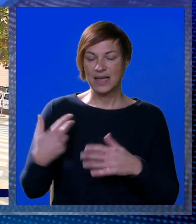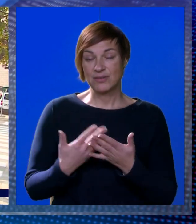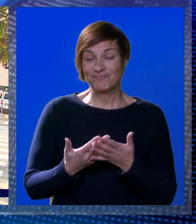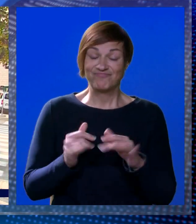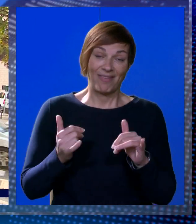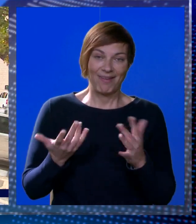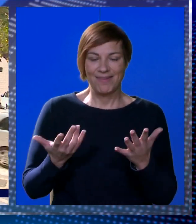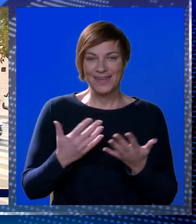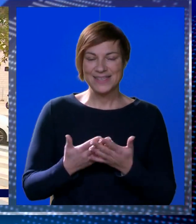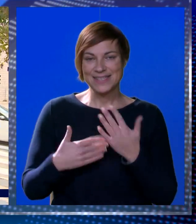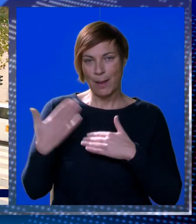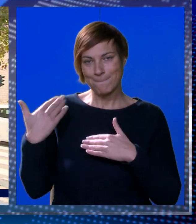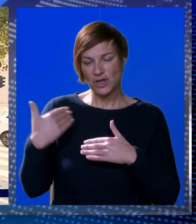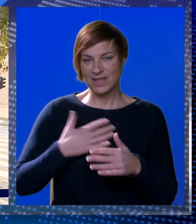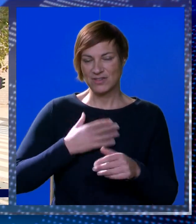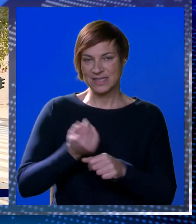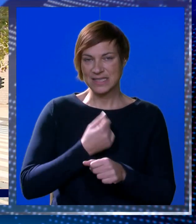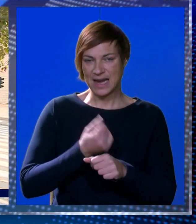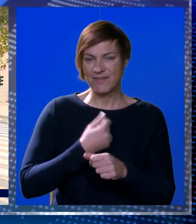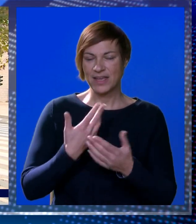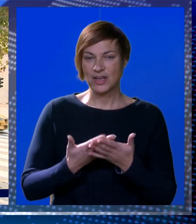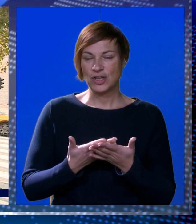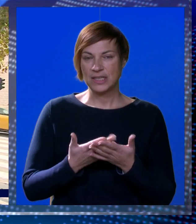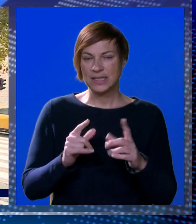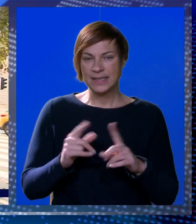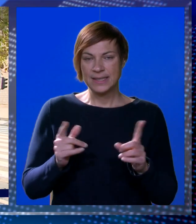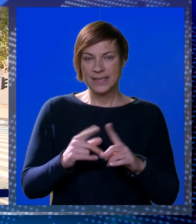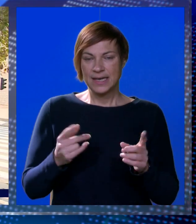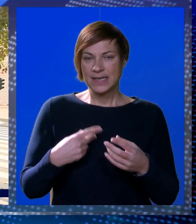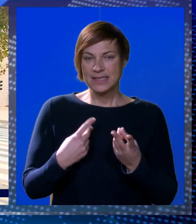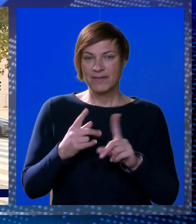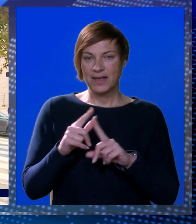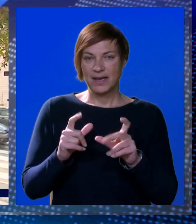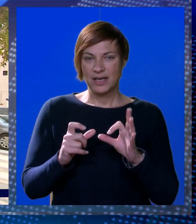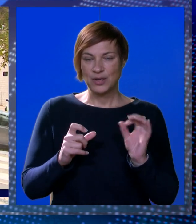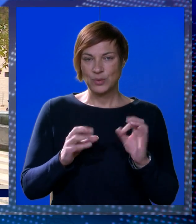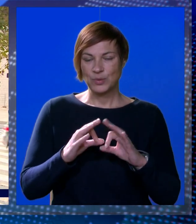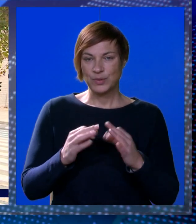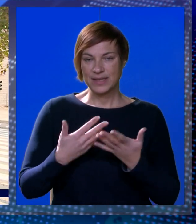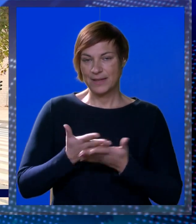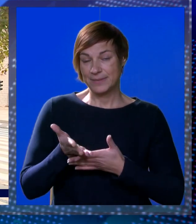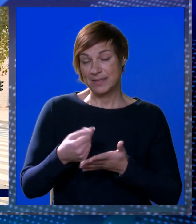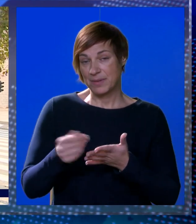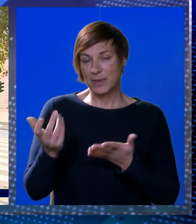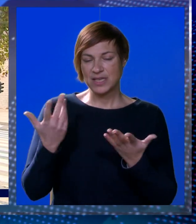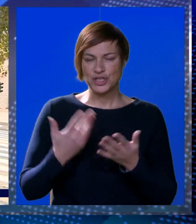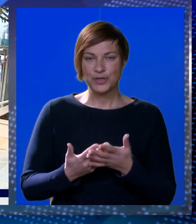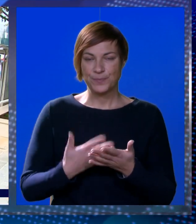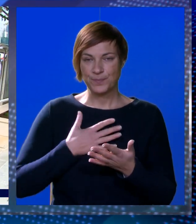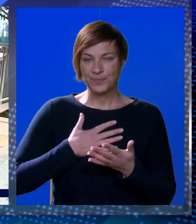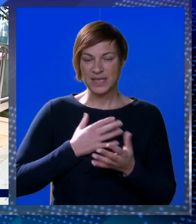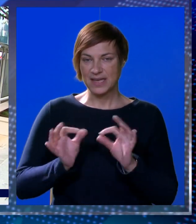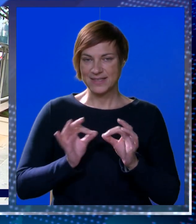A jesam, odavno sam se ja navikao, razne valute sam ja preko ruka i tako.